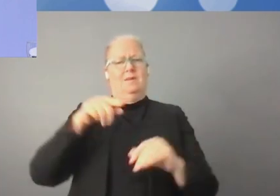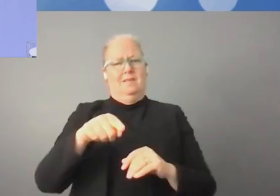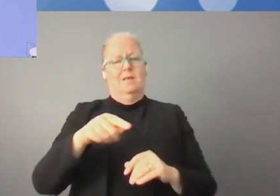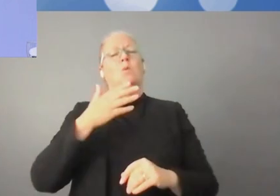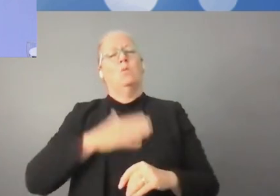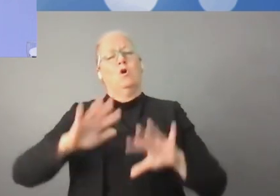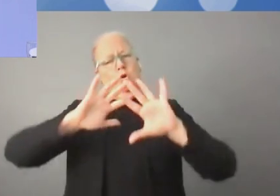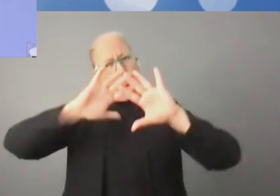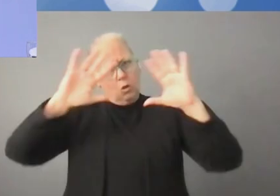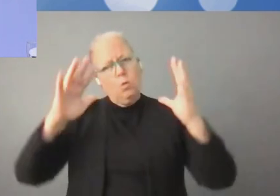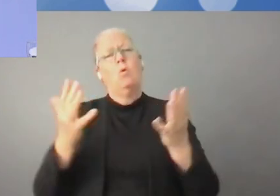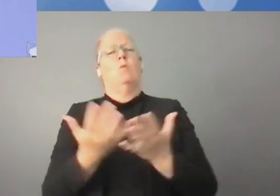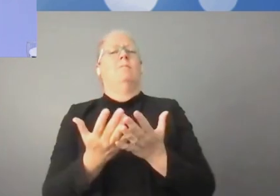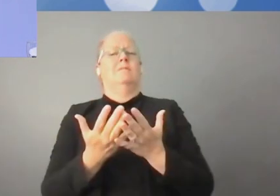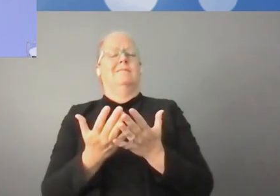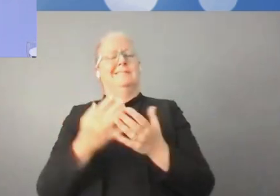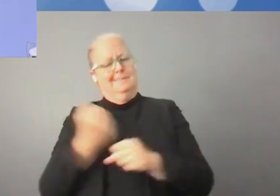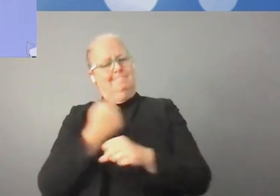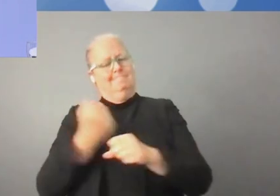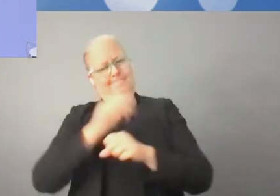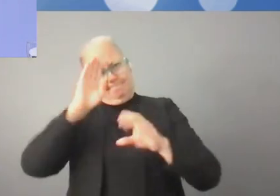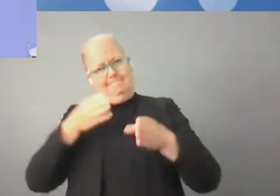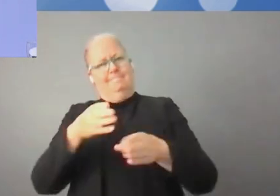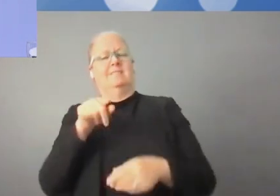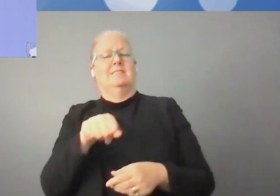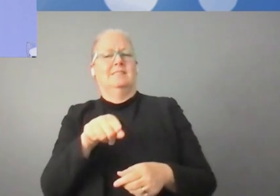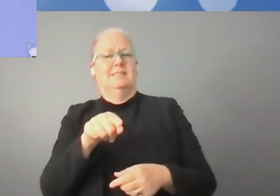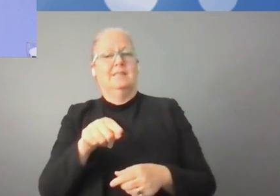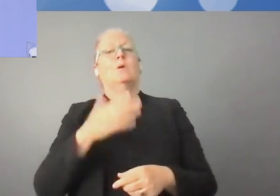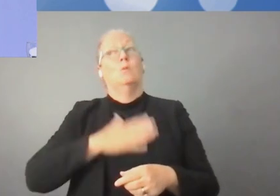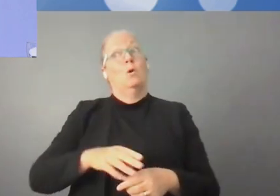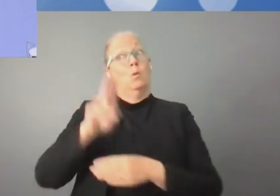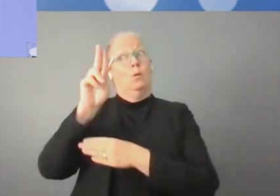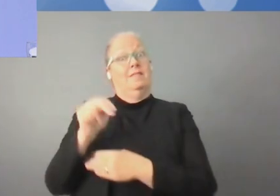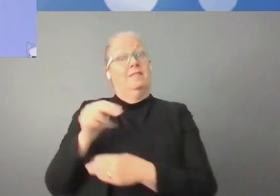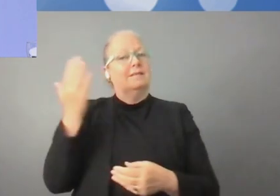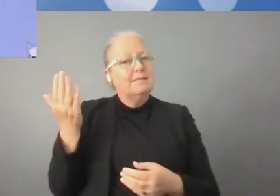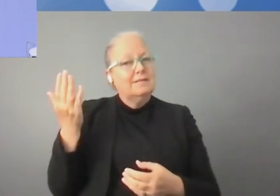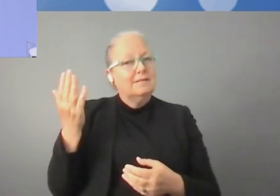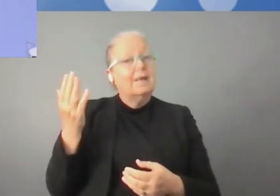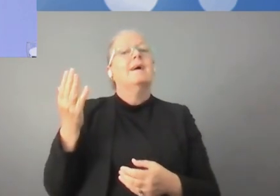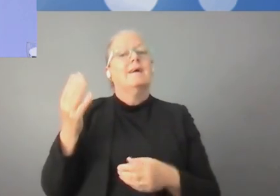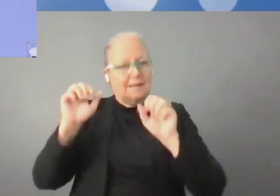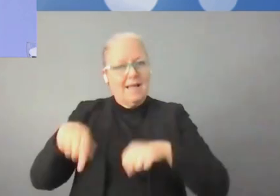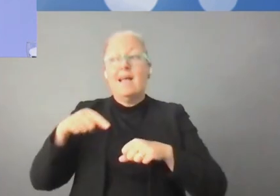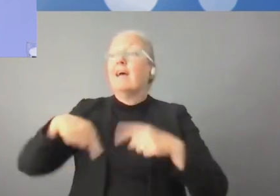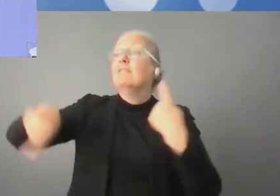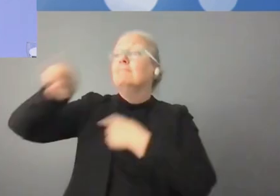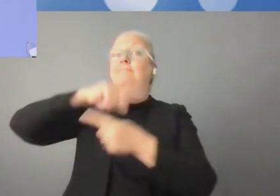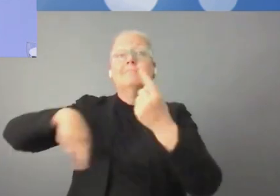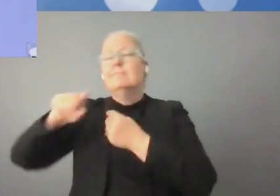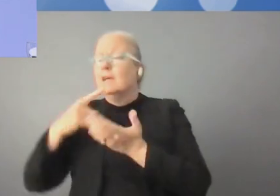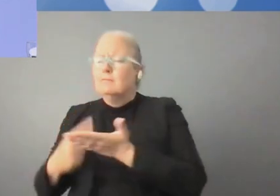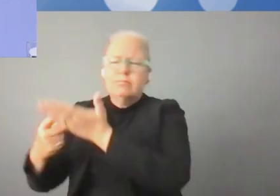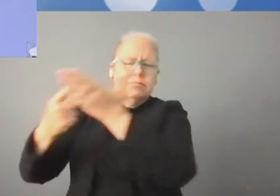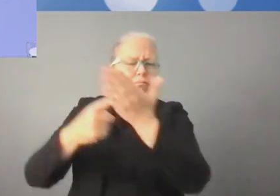nouvelles technologies, Internet, sont un espace qui demande des mesures mondiales. Et nous voulons, dans le cadre de l'ONU,